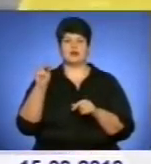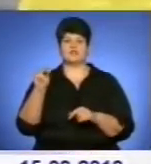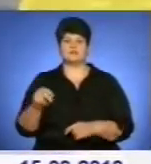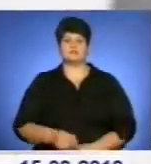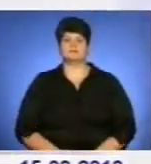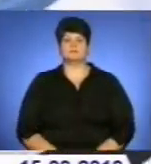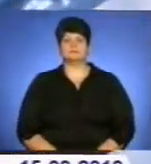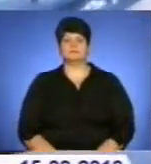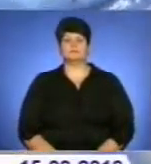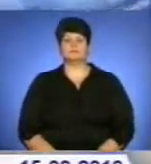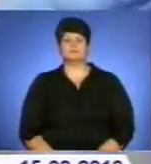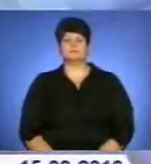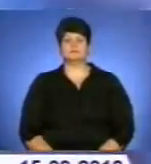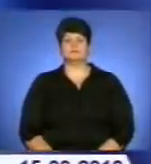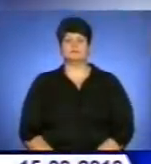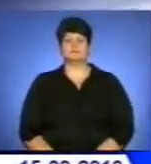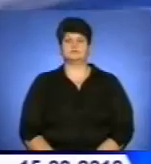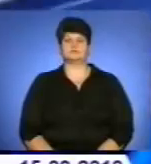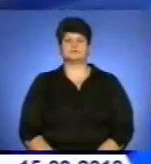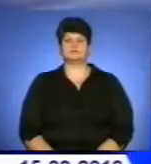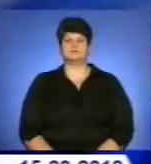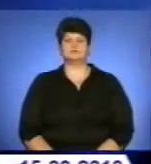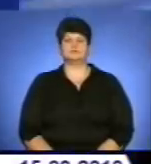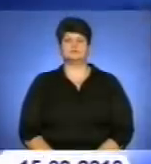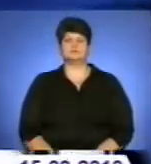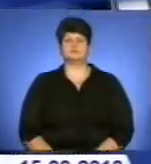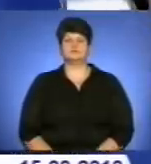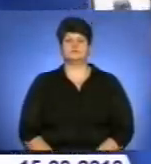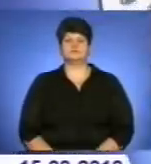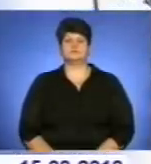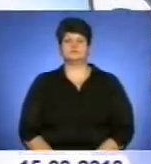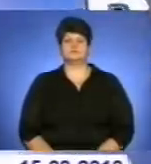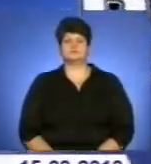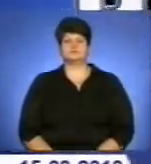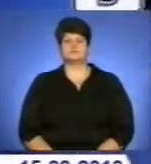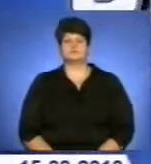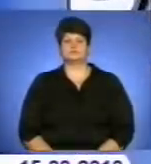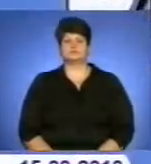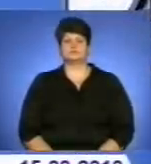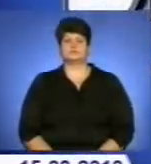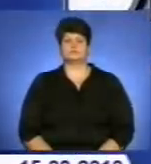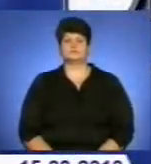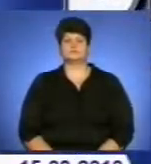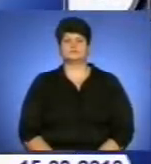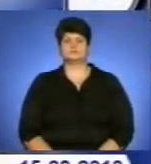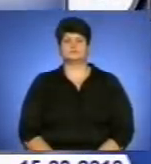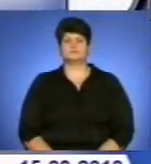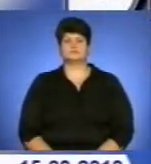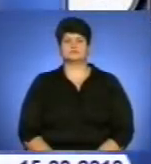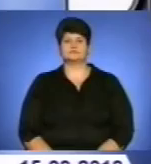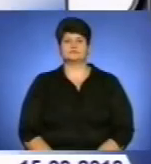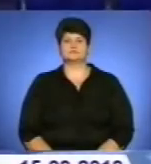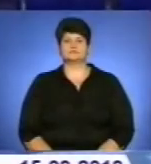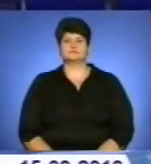учениця загальноосвітньої школи номер 8 Вероніка Миц. Третє місце у вихованки Тернопільського навчально-виховного комплексу школа